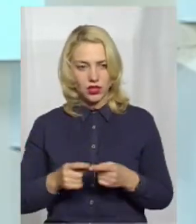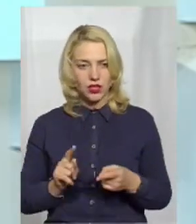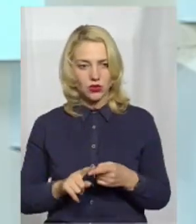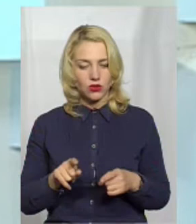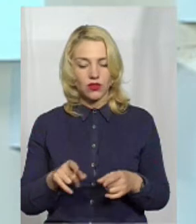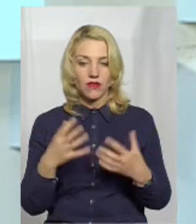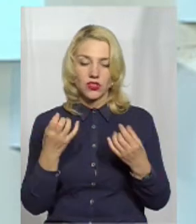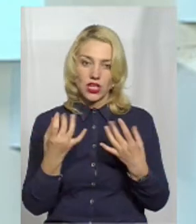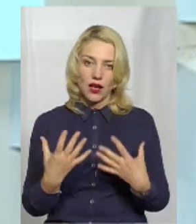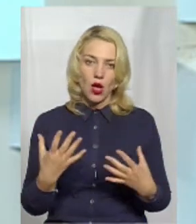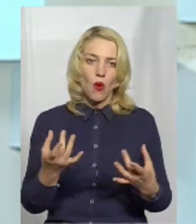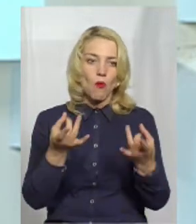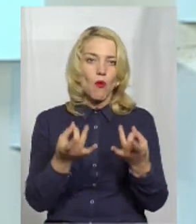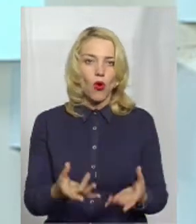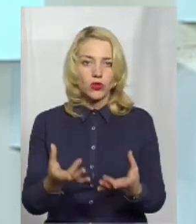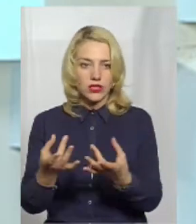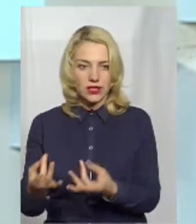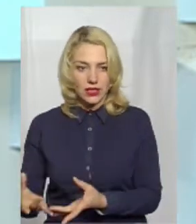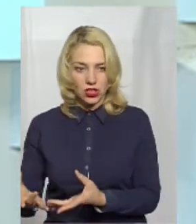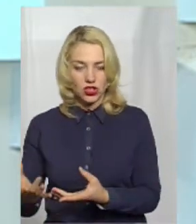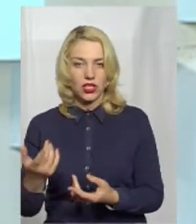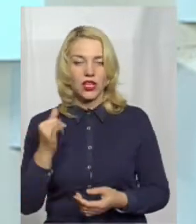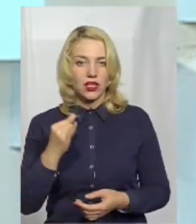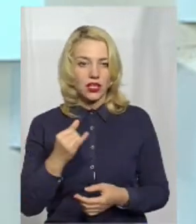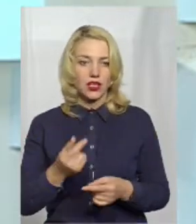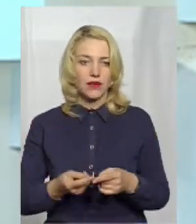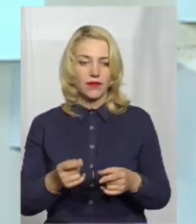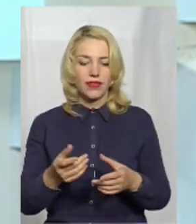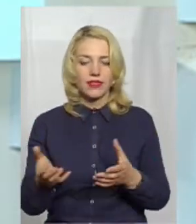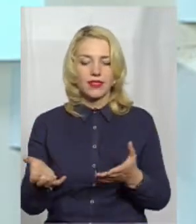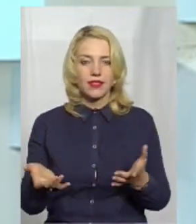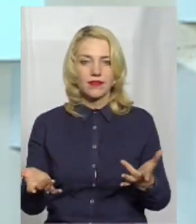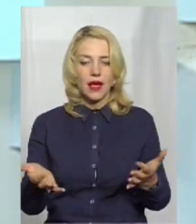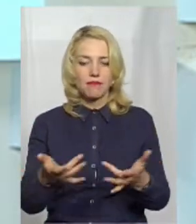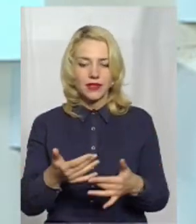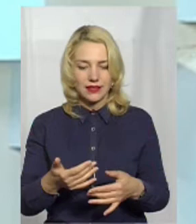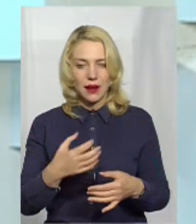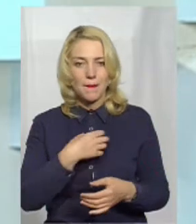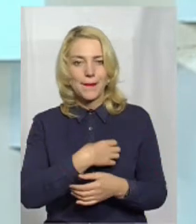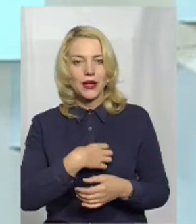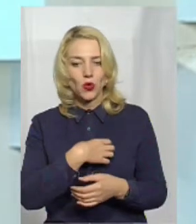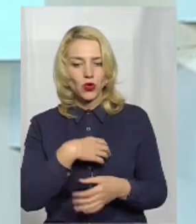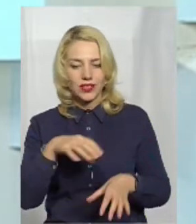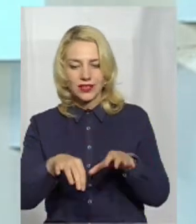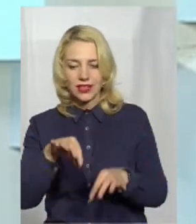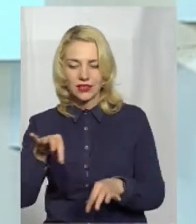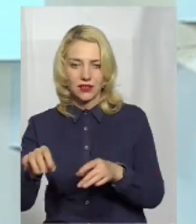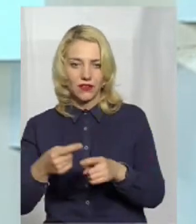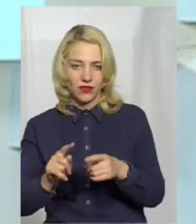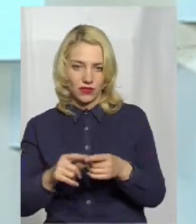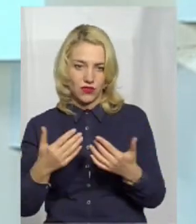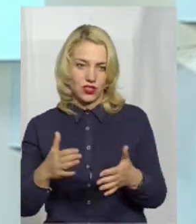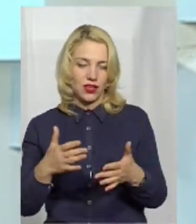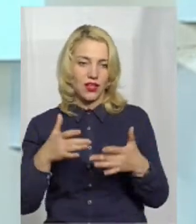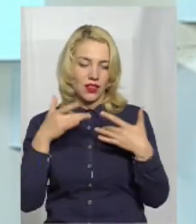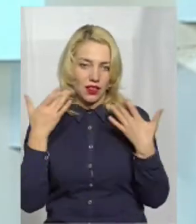значно простіші, і набір пріоритетів, критеріїв, він значно більш широкий. Тому будь-яка